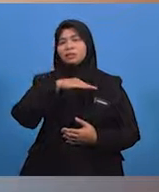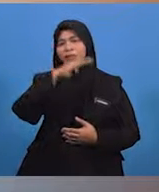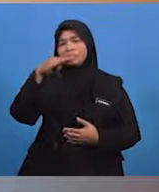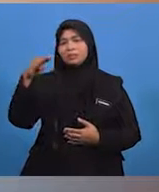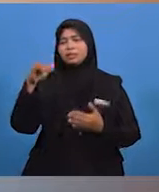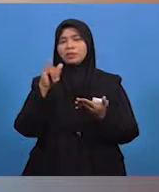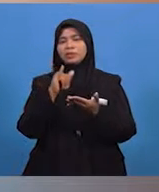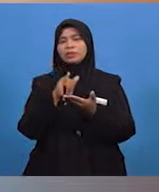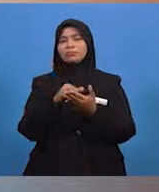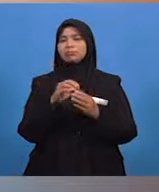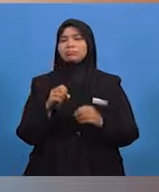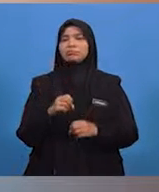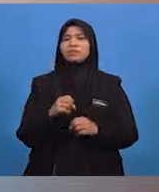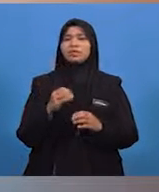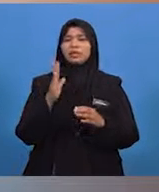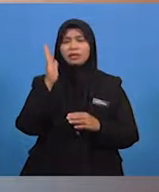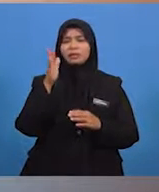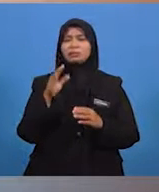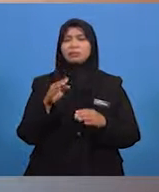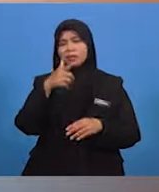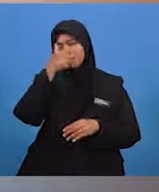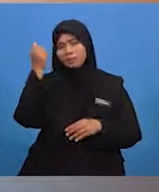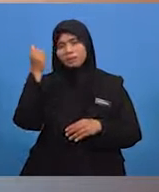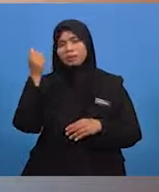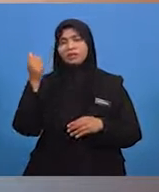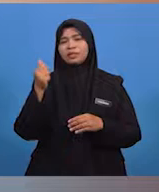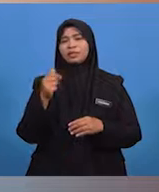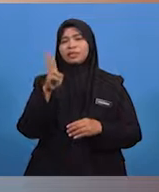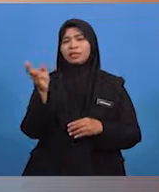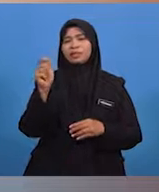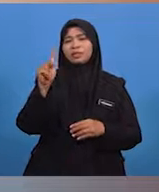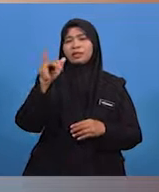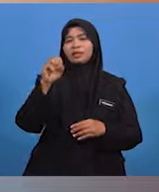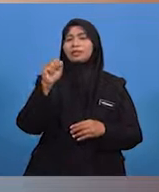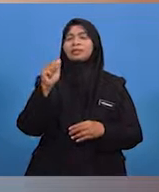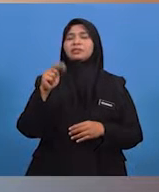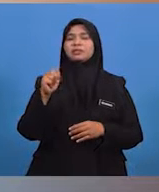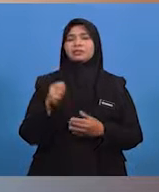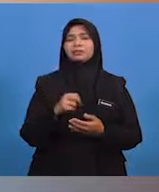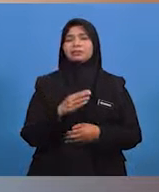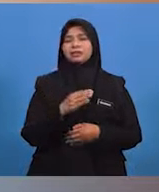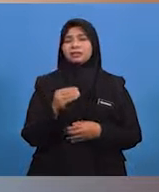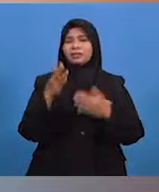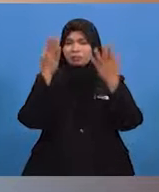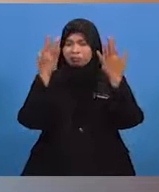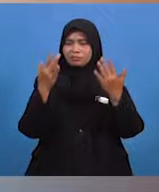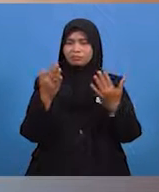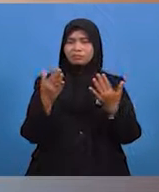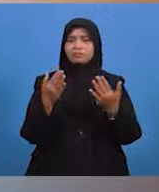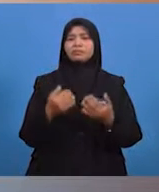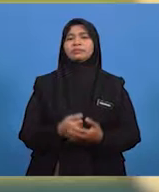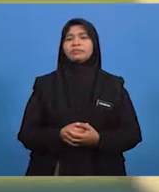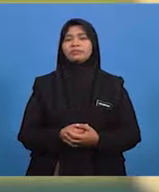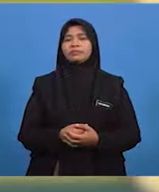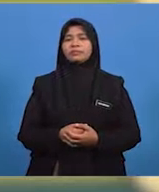terdedah kepada ejen hakisan dan berisiko tinggi mengalami tanah runtuh apabila hujan lebat turun.